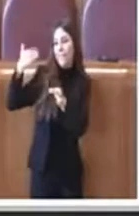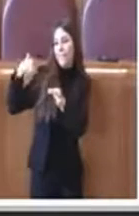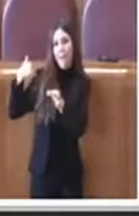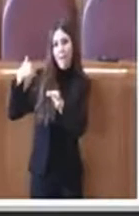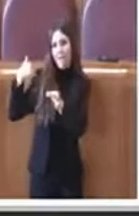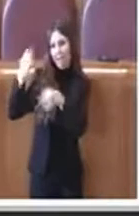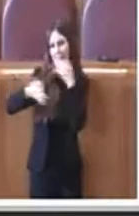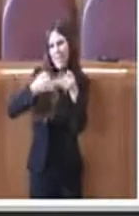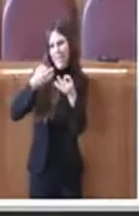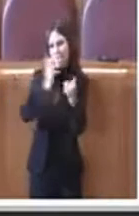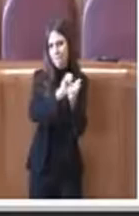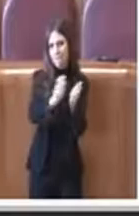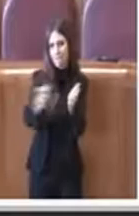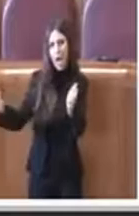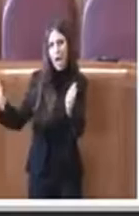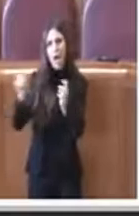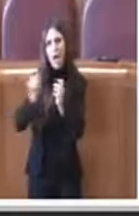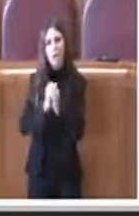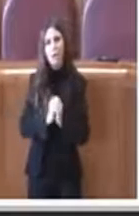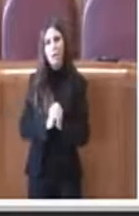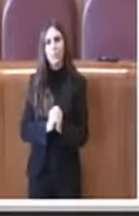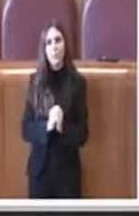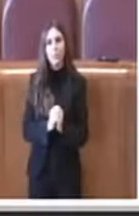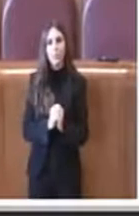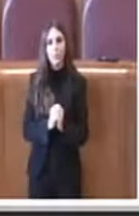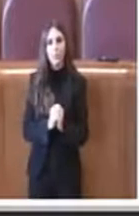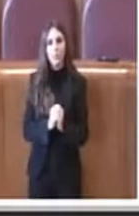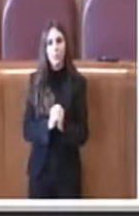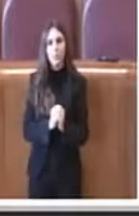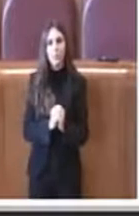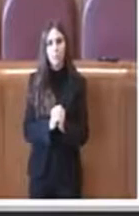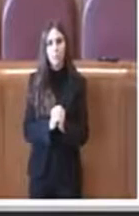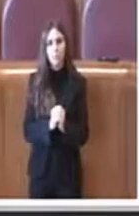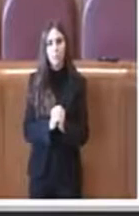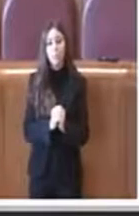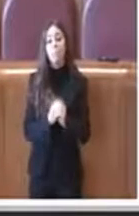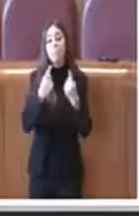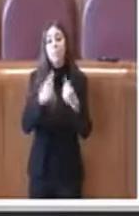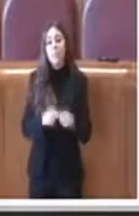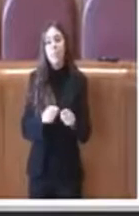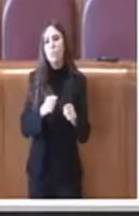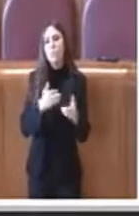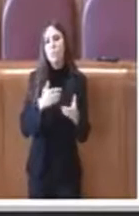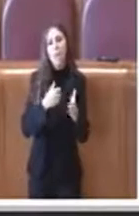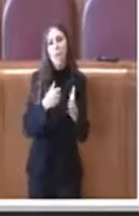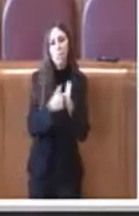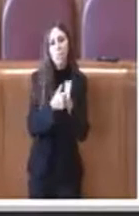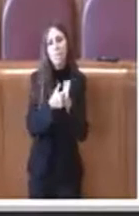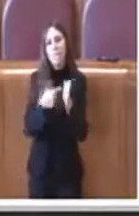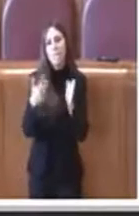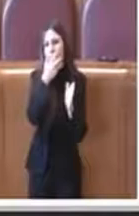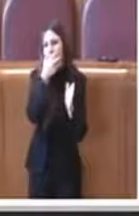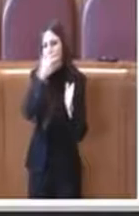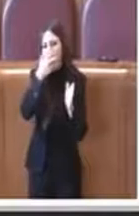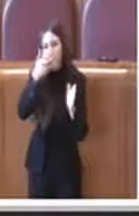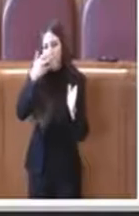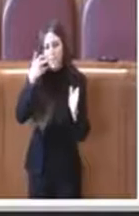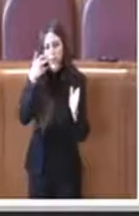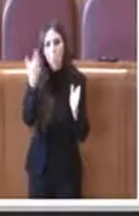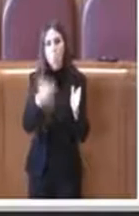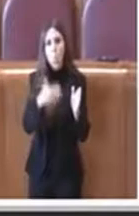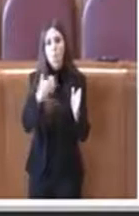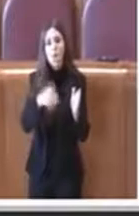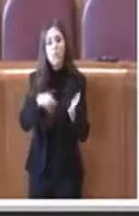In questo ha un valore particolare, se ne è parlato veramente tanto, il